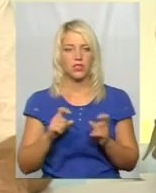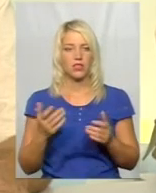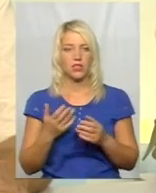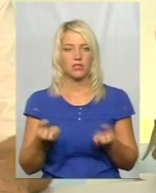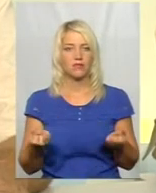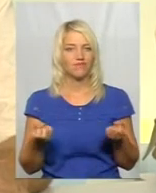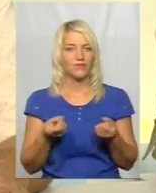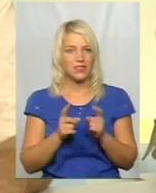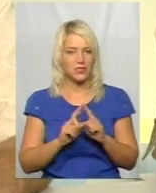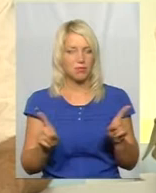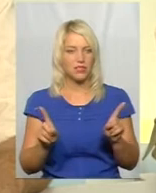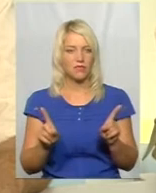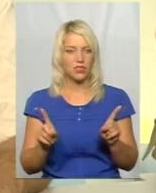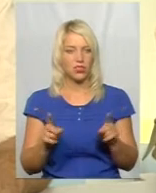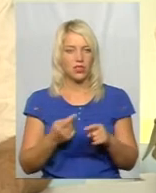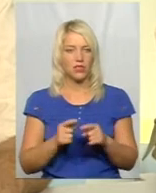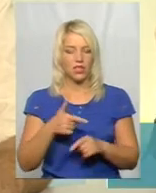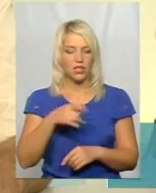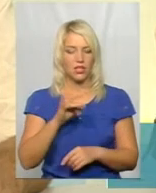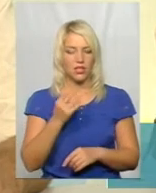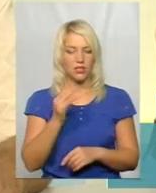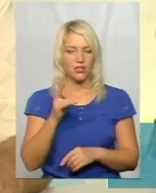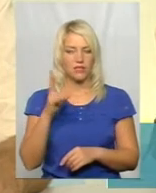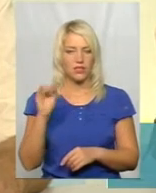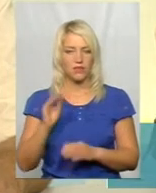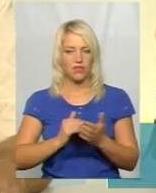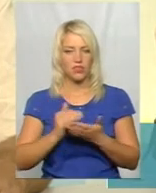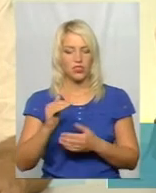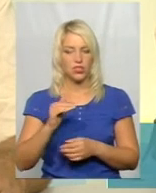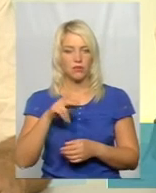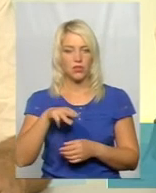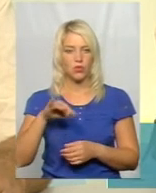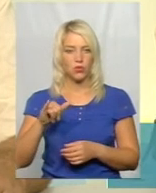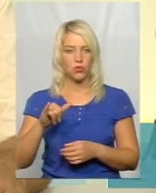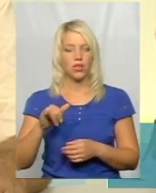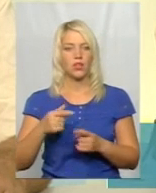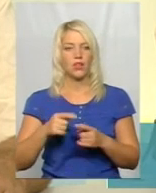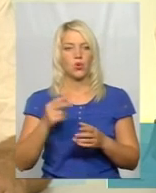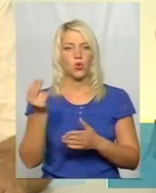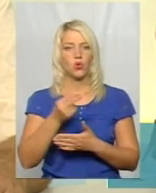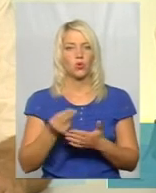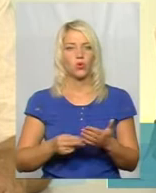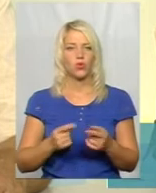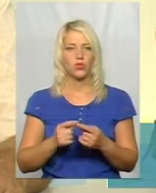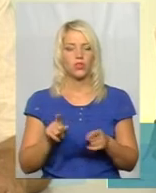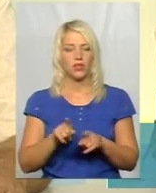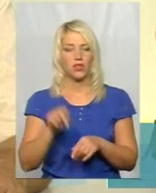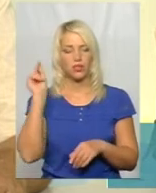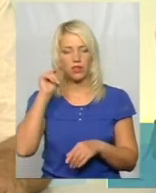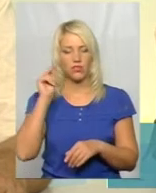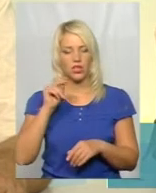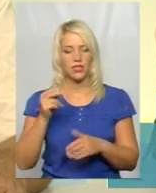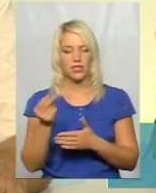специфічний. Це Грицівське вище професійне училище, художнє. Таких навчальних закладів в Україні взагалі